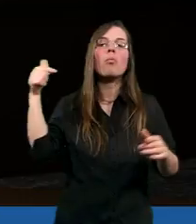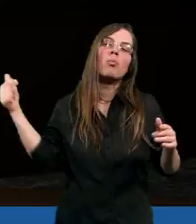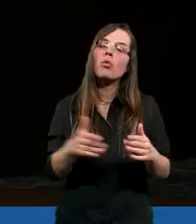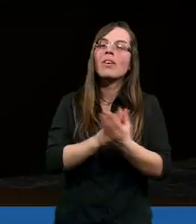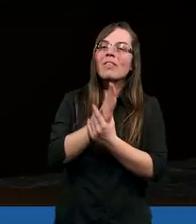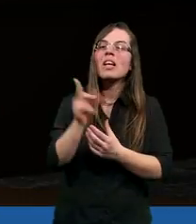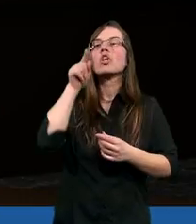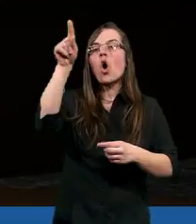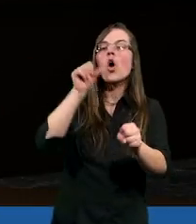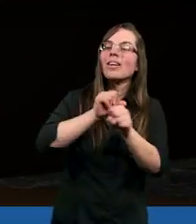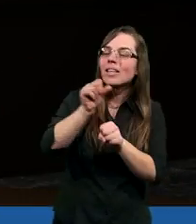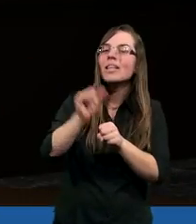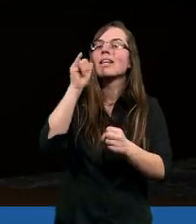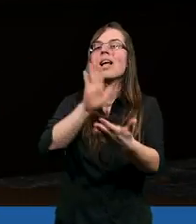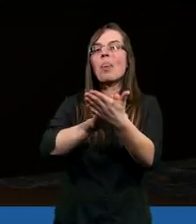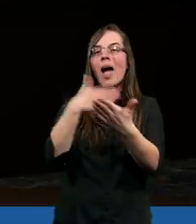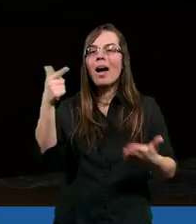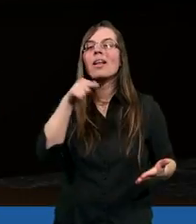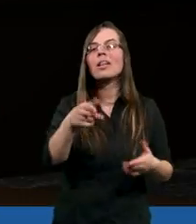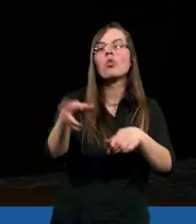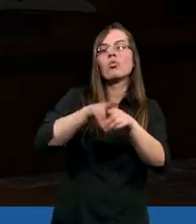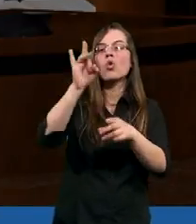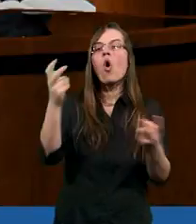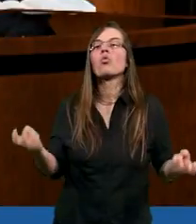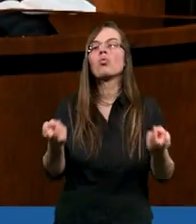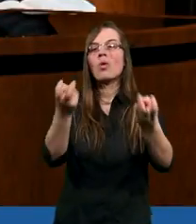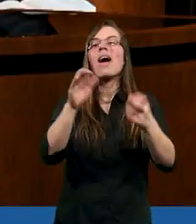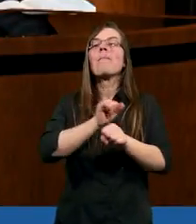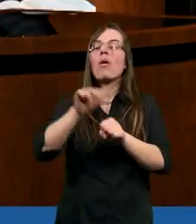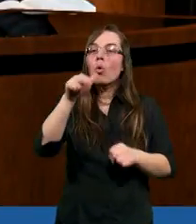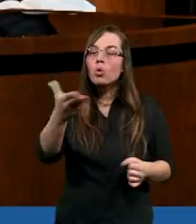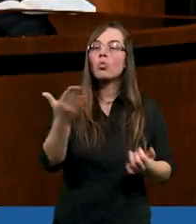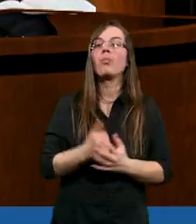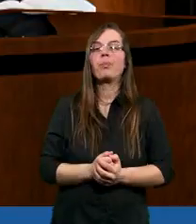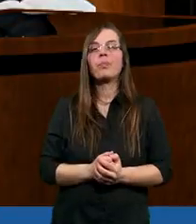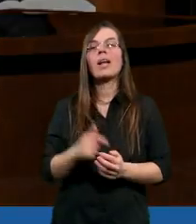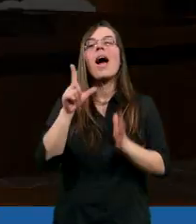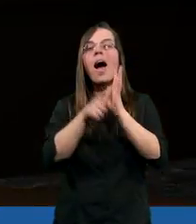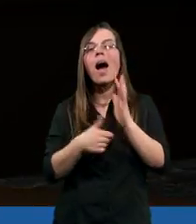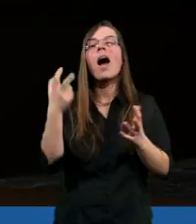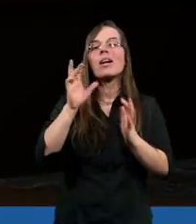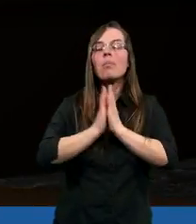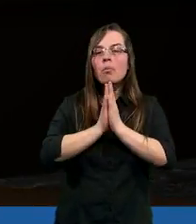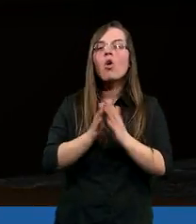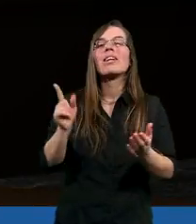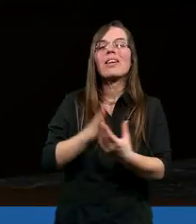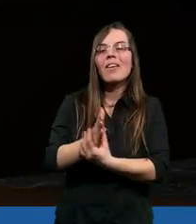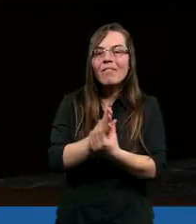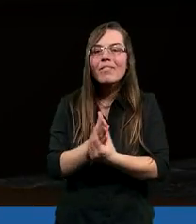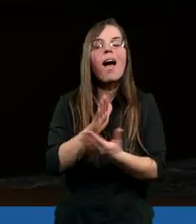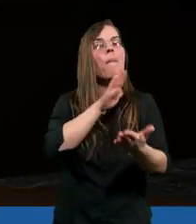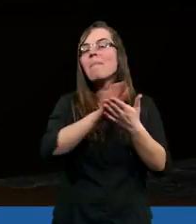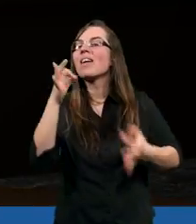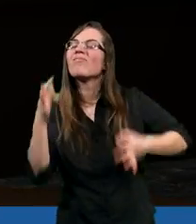uwierzyć, że On istnieje i że nagradza tych, którzy Go szukają. Małgosiu? Ale niech prosi z wiarą,